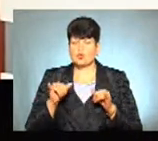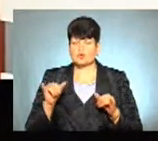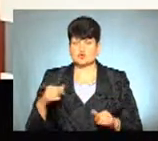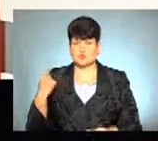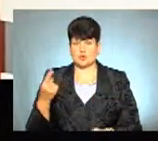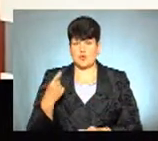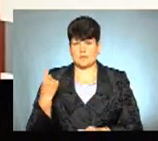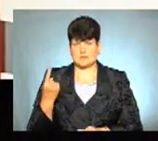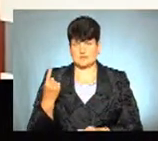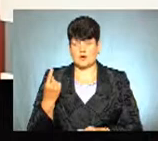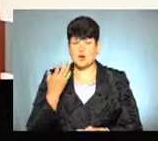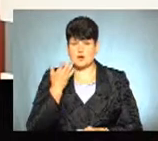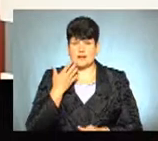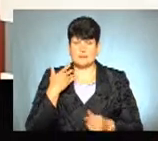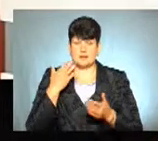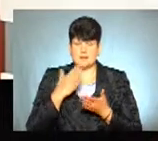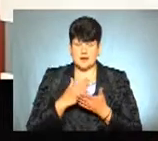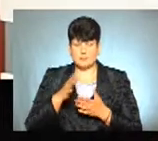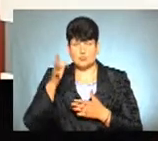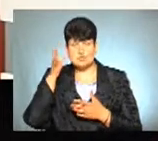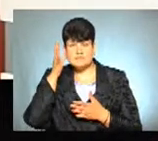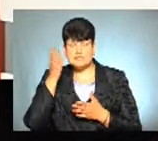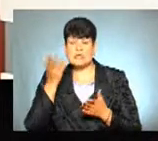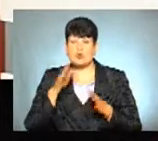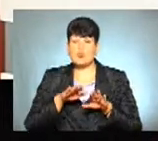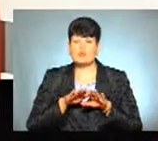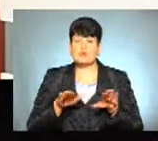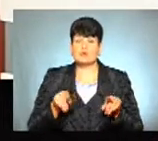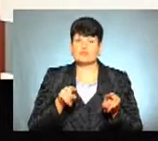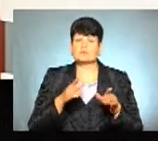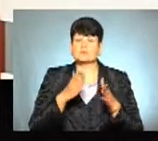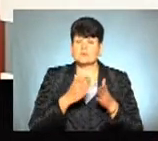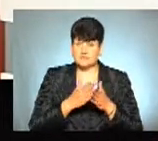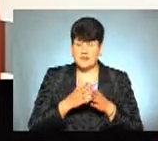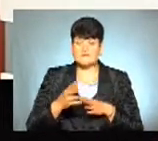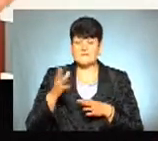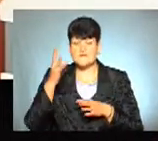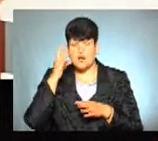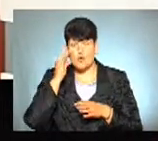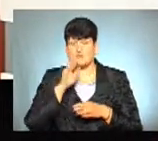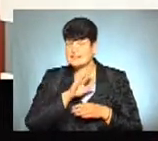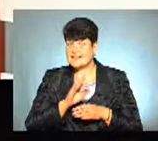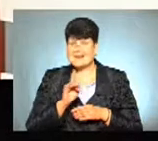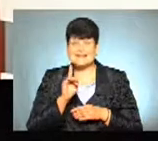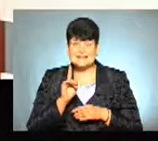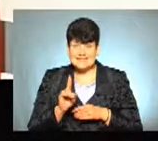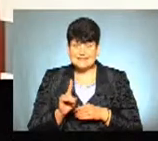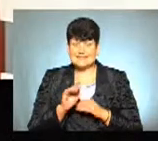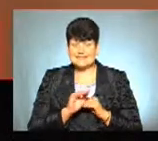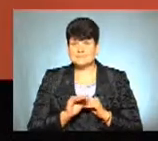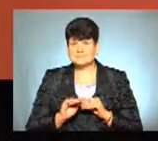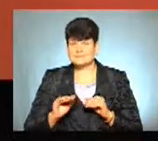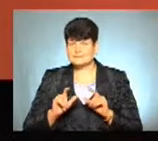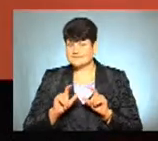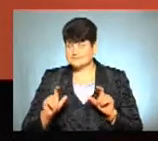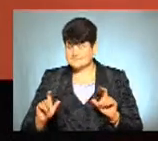Коли ми маємо освіту, і на якому рівні вона знаходиться, враховується не тільки дошкільна освіта, не